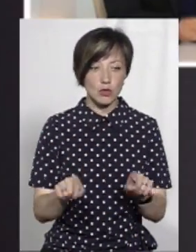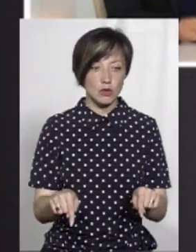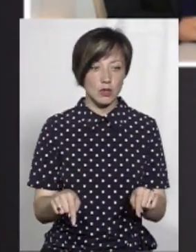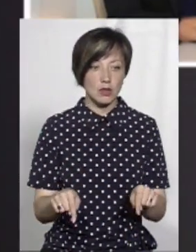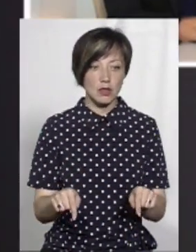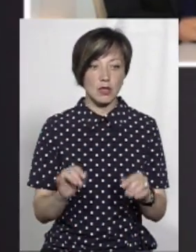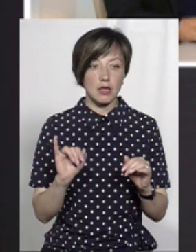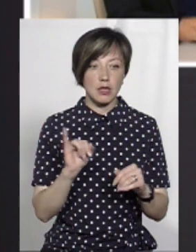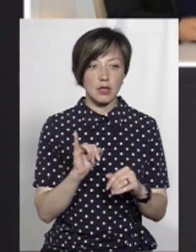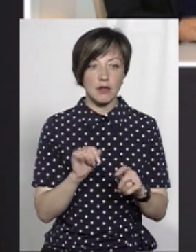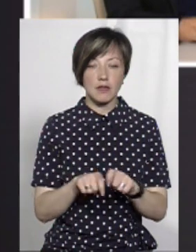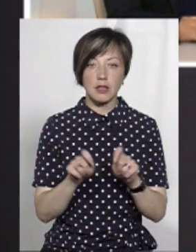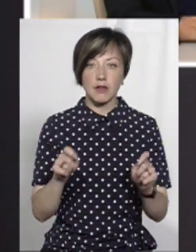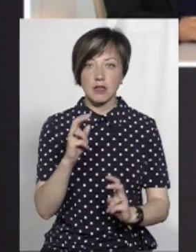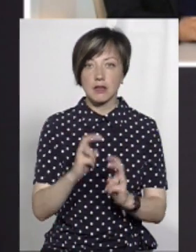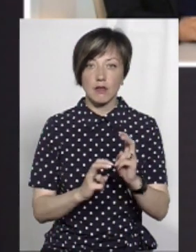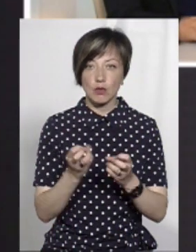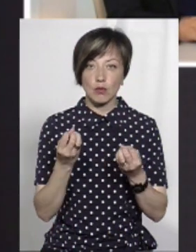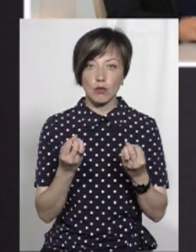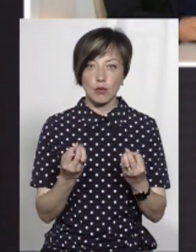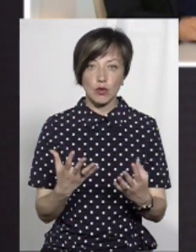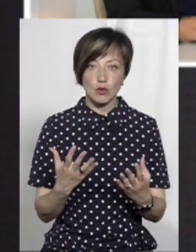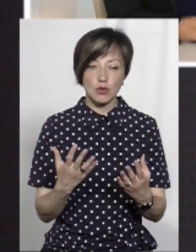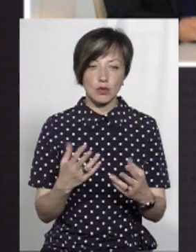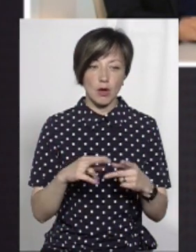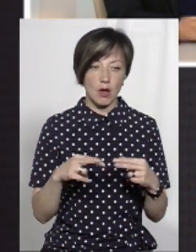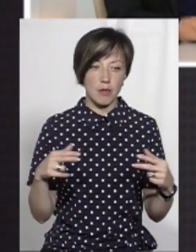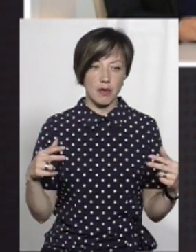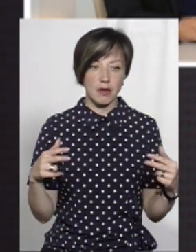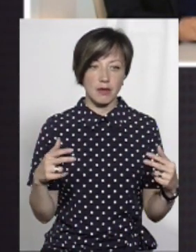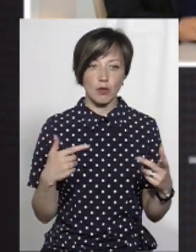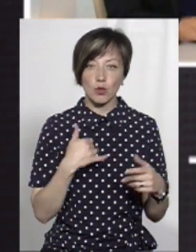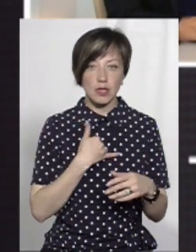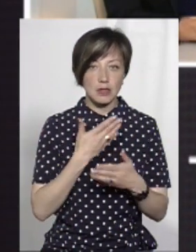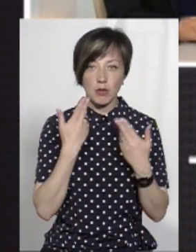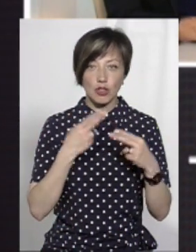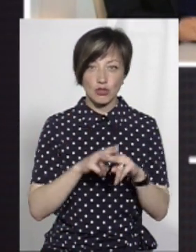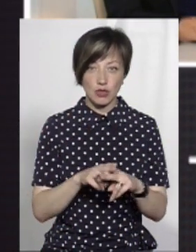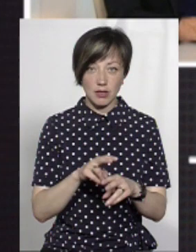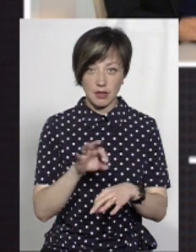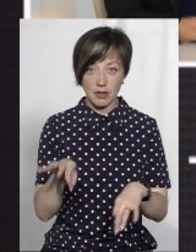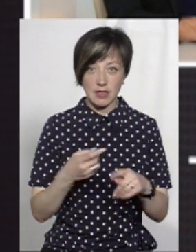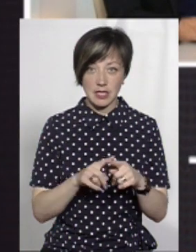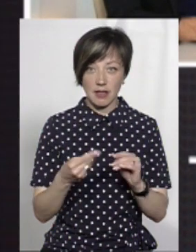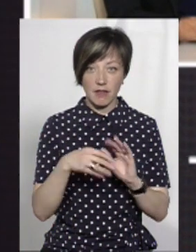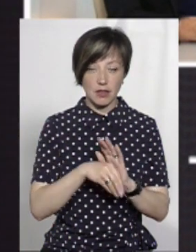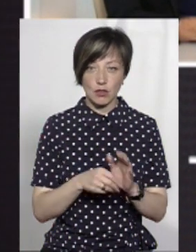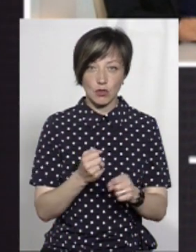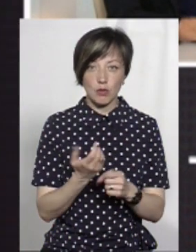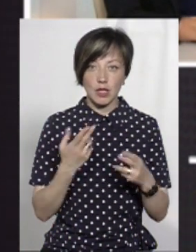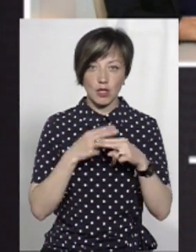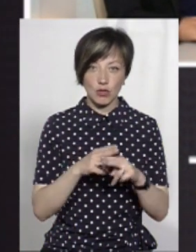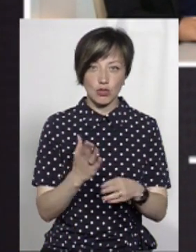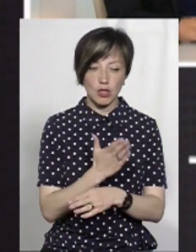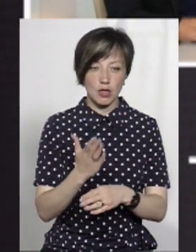і відкриває завод, і люди просто крутять кабеля. Тобто у нас немає інженерії. Ці інвестори не роблять якісь